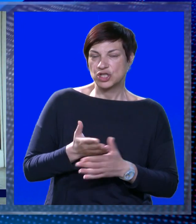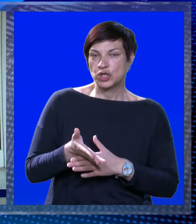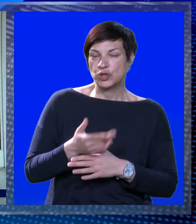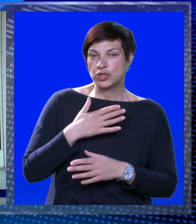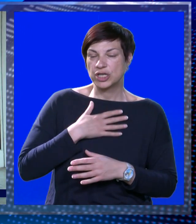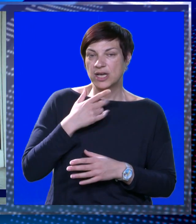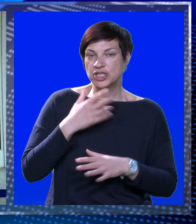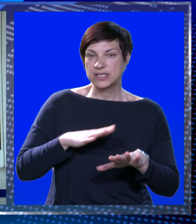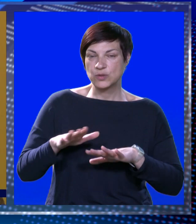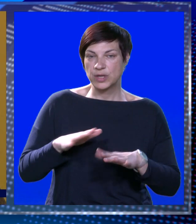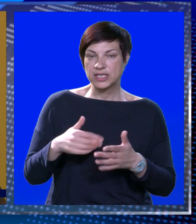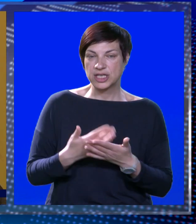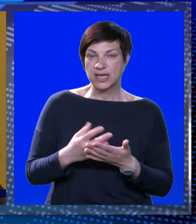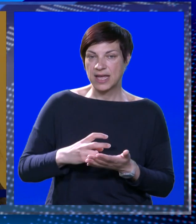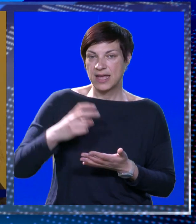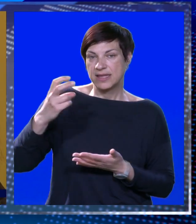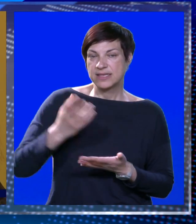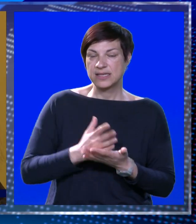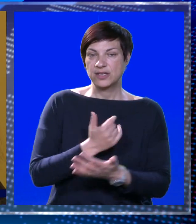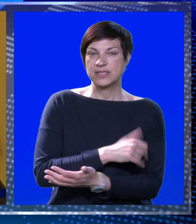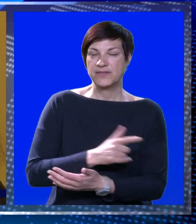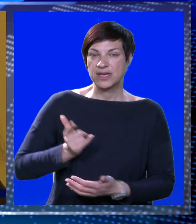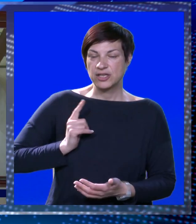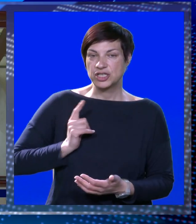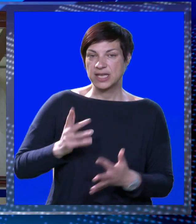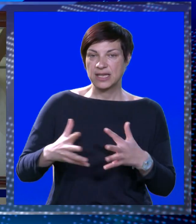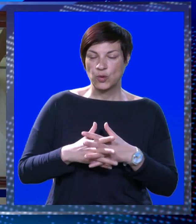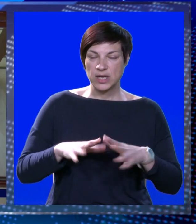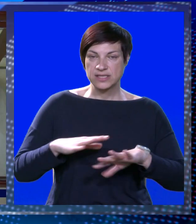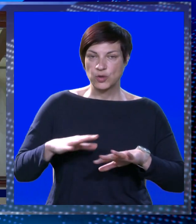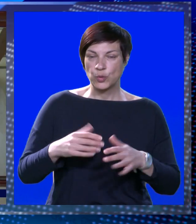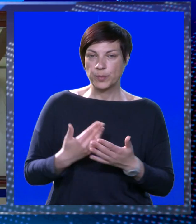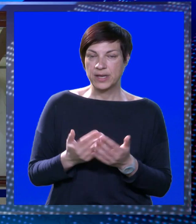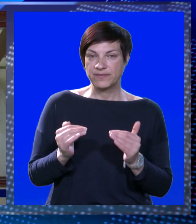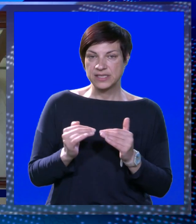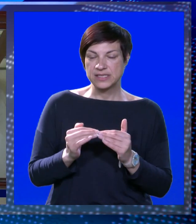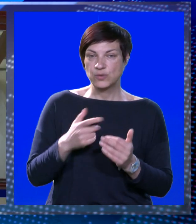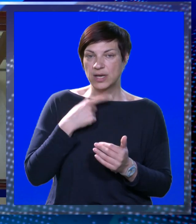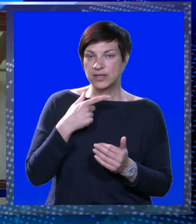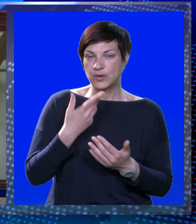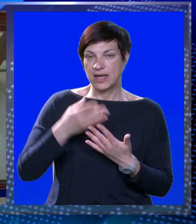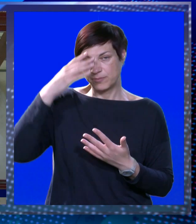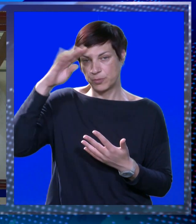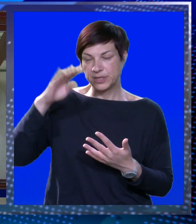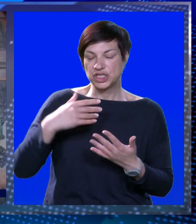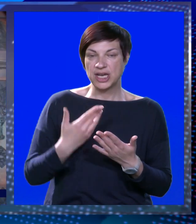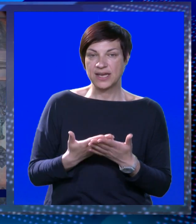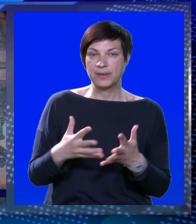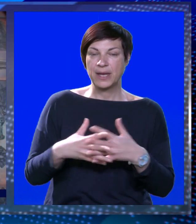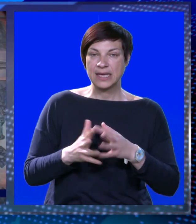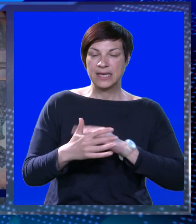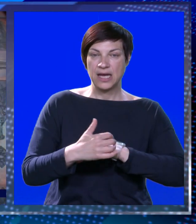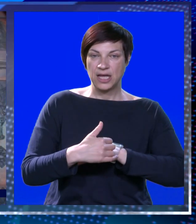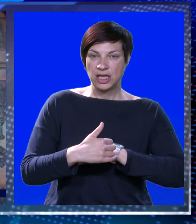teško dolezi, kaže naša sugrađanka, a dizalo se već godinama čeka i u gradskoj upravi. S ukladno najeloma i običanima